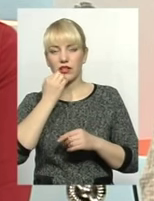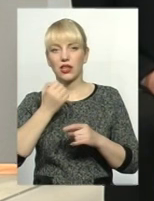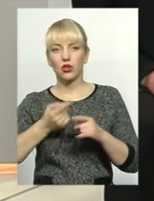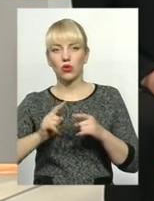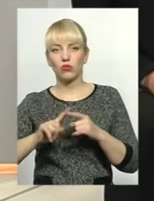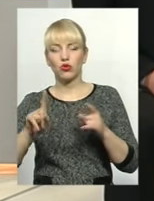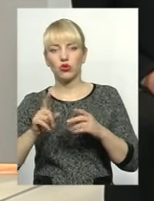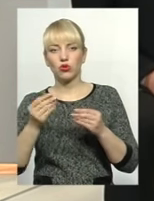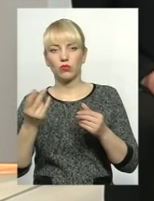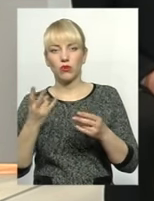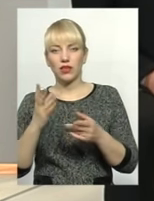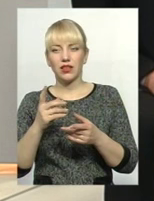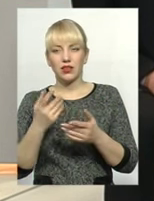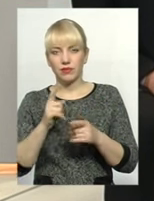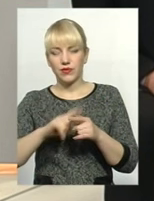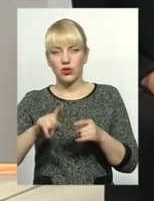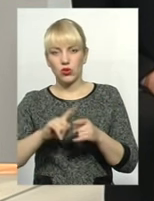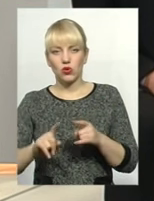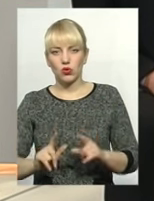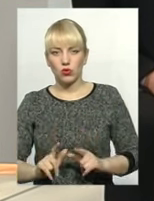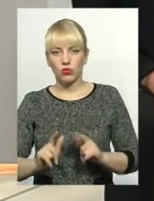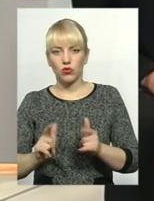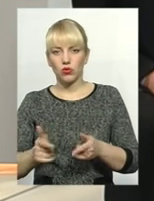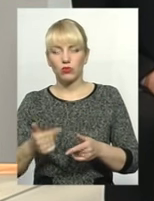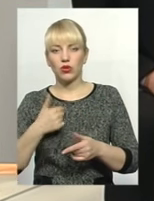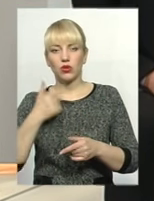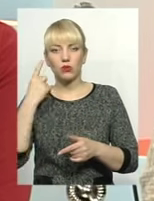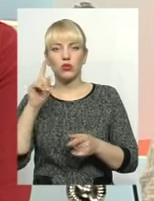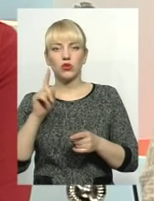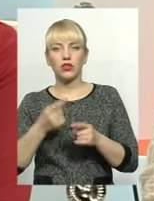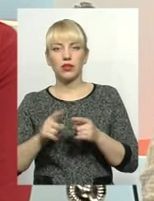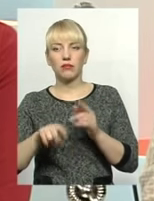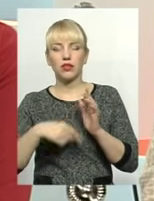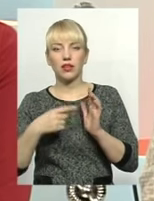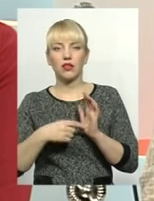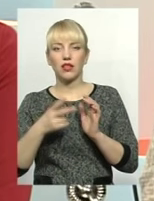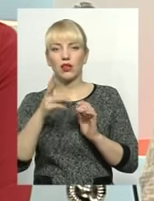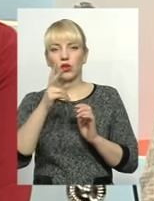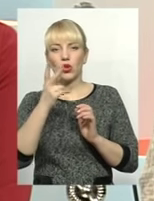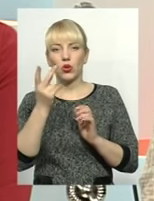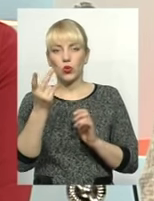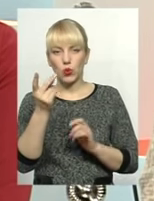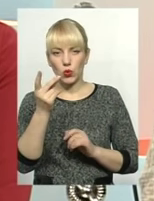повинні десь вже поступити, я думаю, що це питання на другий квартал буде врегульовано. І знову ж таки, хочу подякувати,